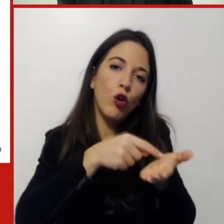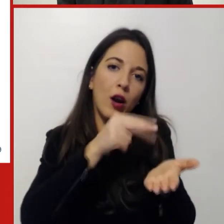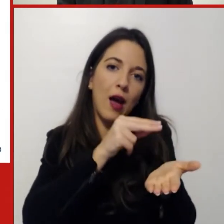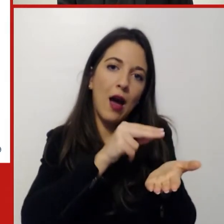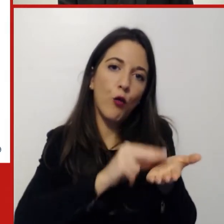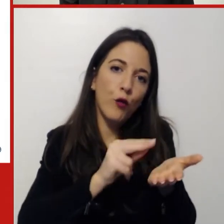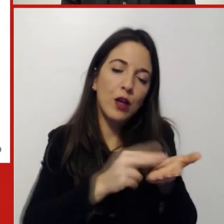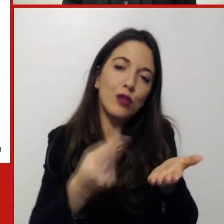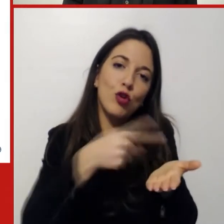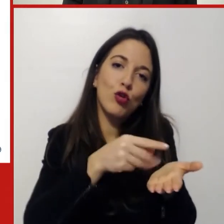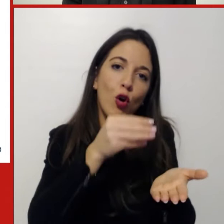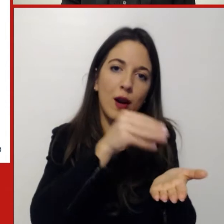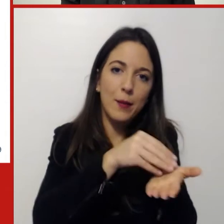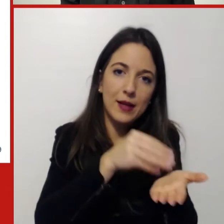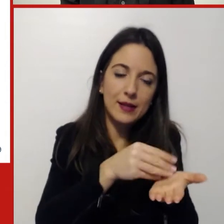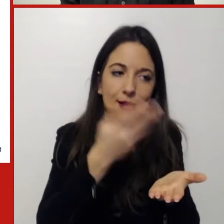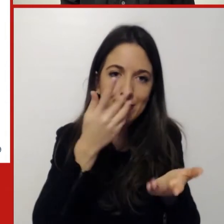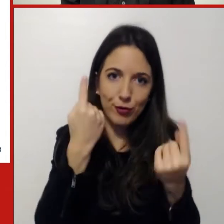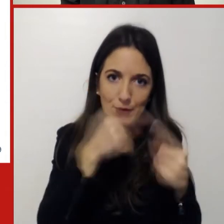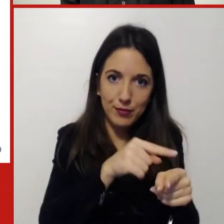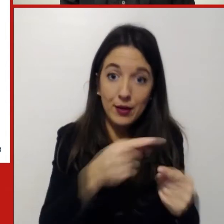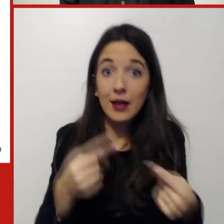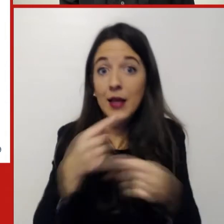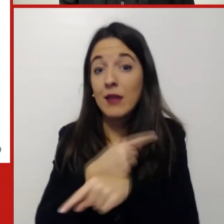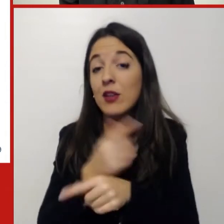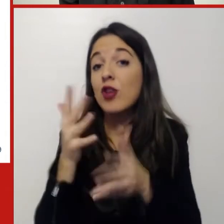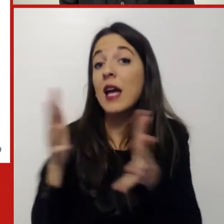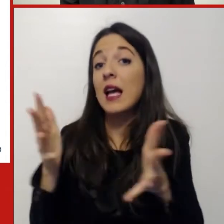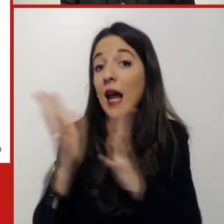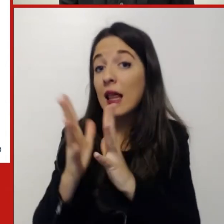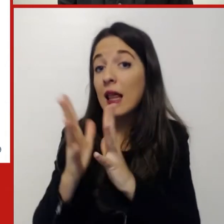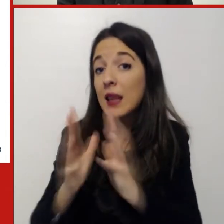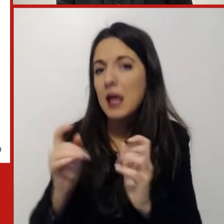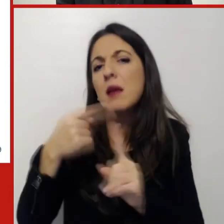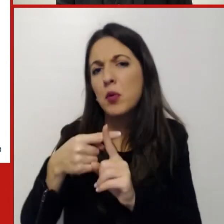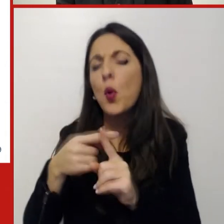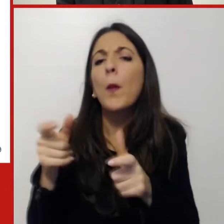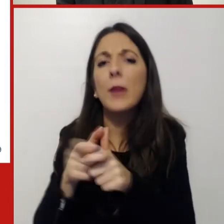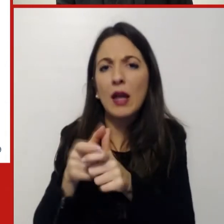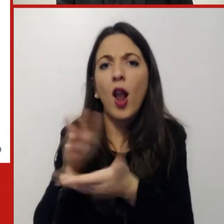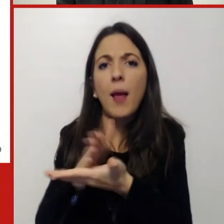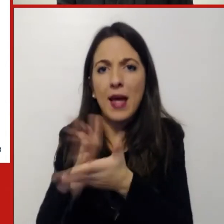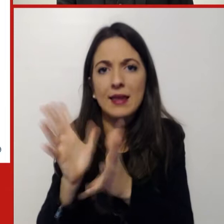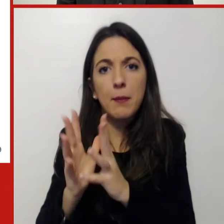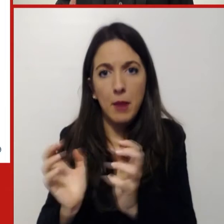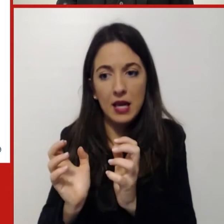la grande impresa, ma anche la piccola e media nel privato, c'è una tensione, una volontà di